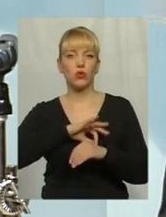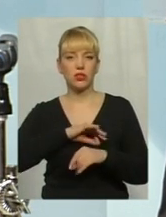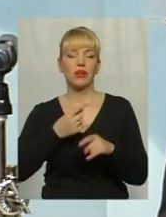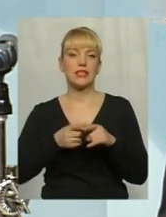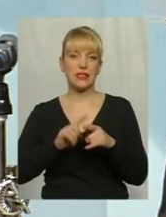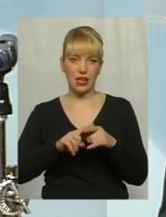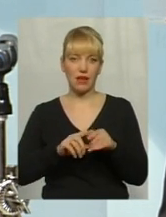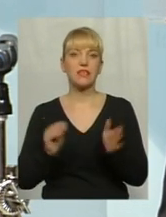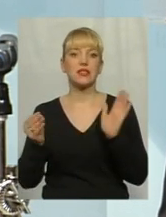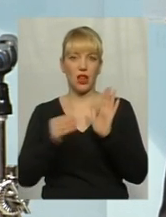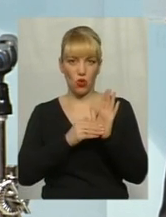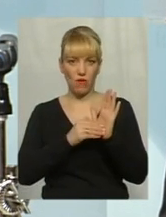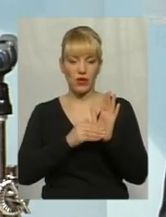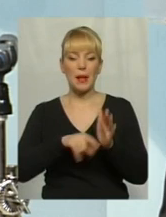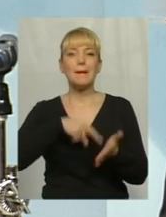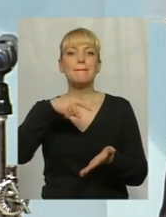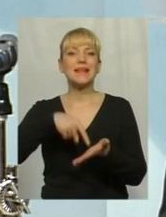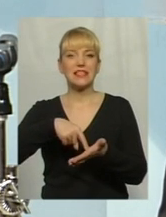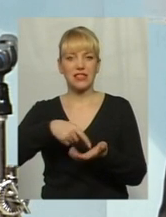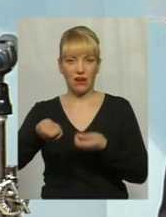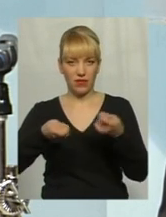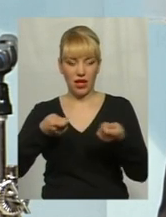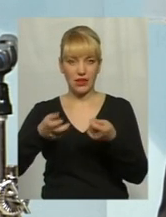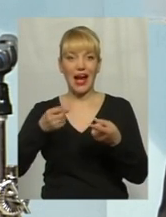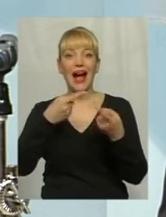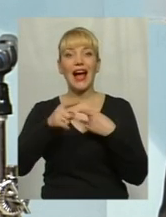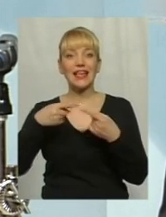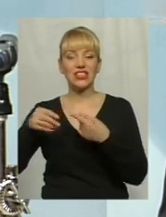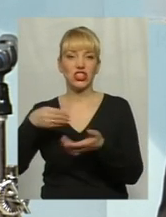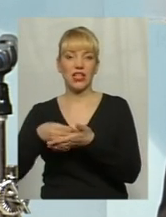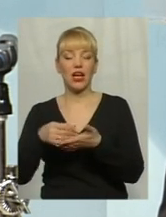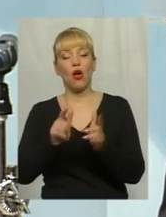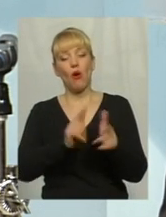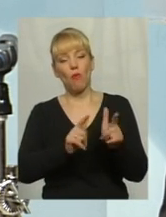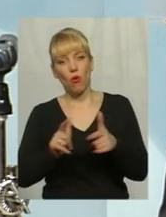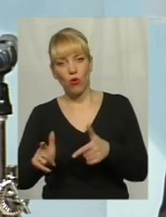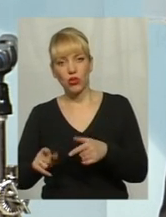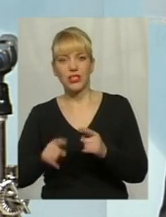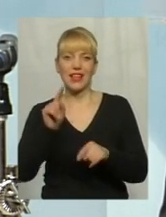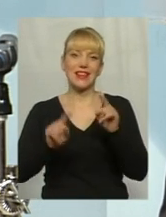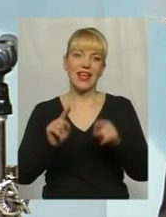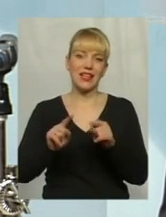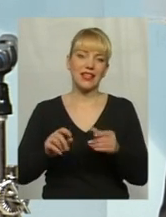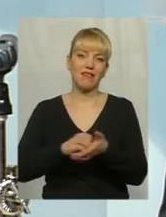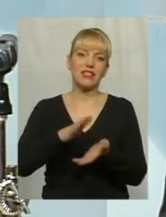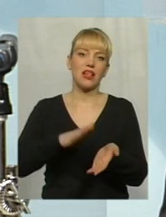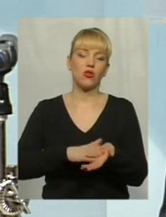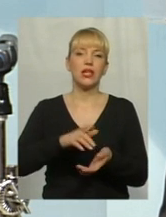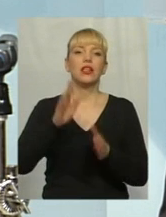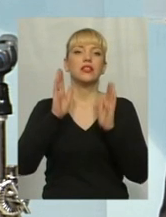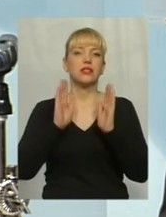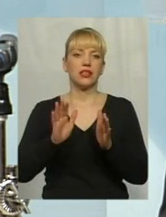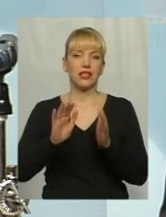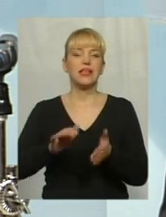це встановлює місцева влада. Всі інші тарифи погоджує деякі, інші встановлює саме центральна